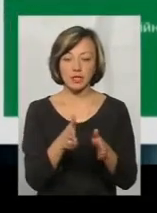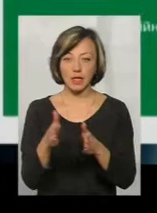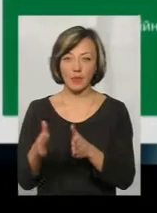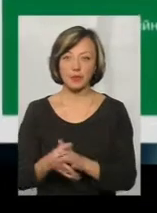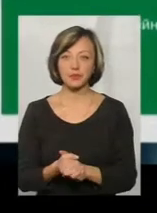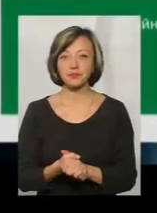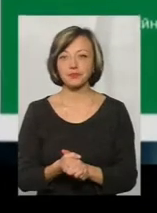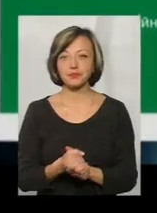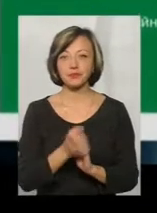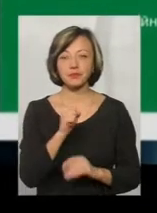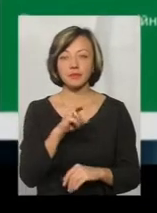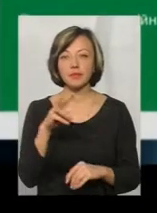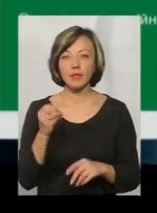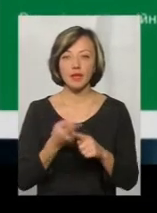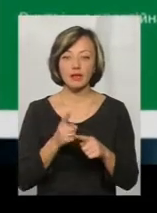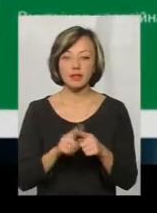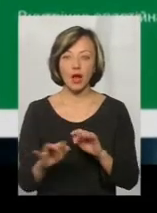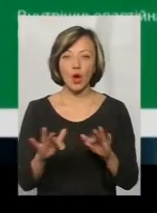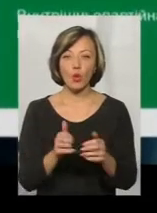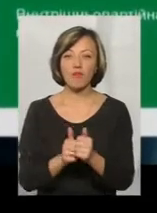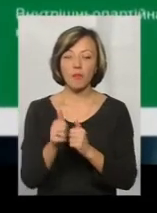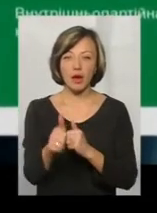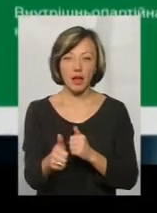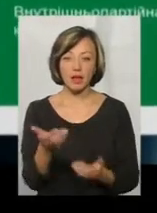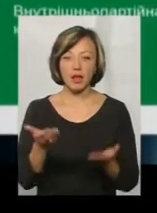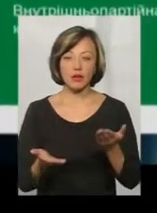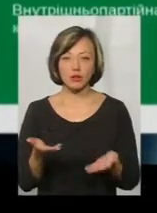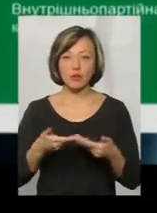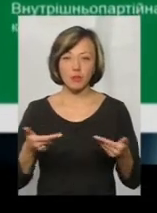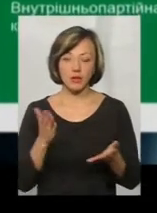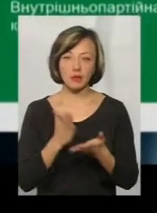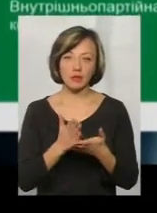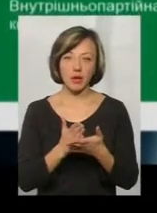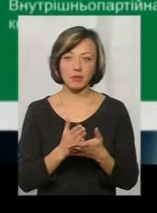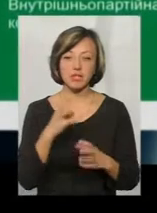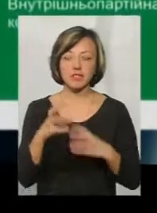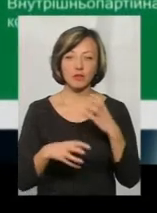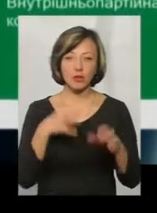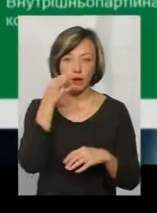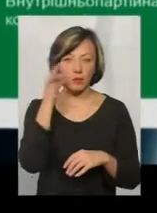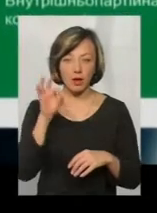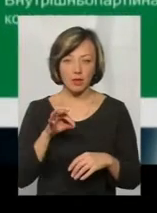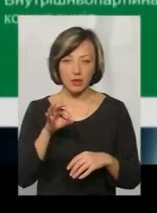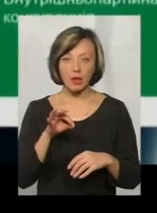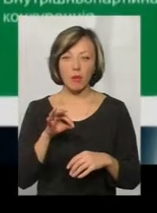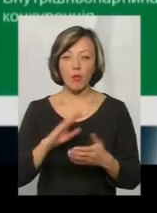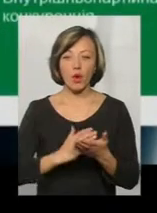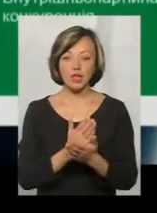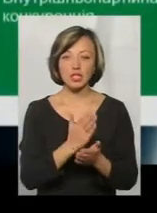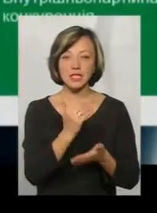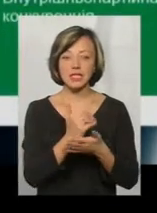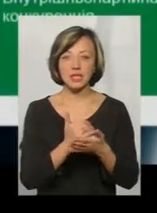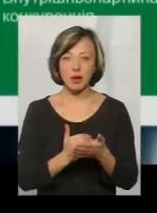Але це, безумовно, рух вперед. І якщо ми візьмемо світові практики, світові політичні системи, які існують в